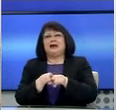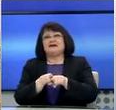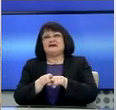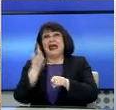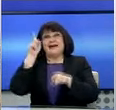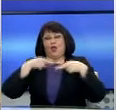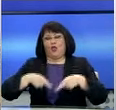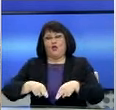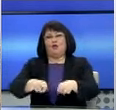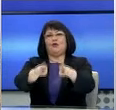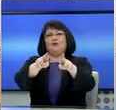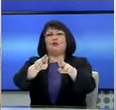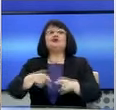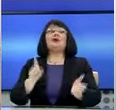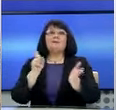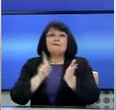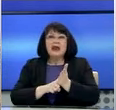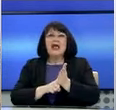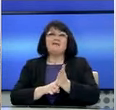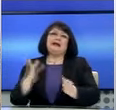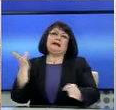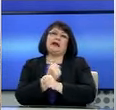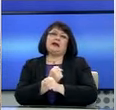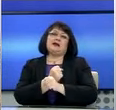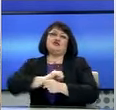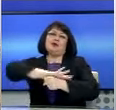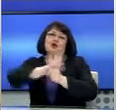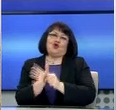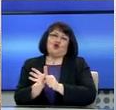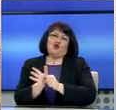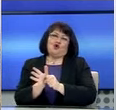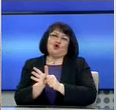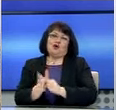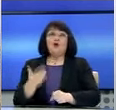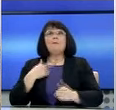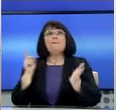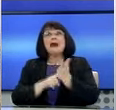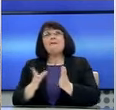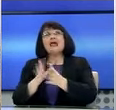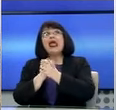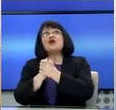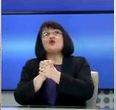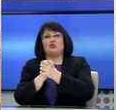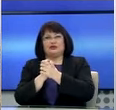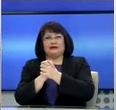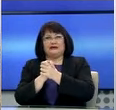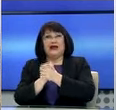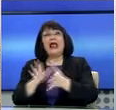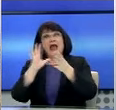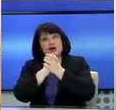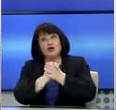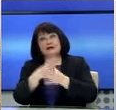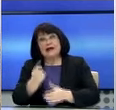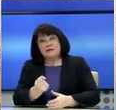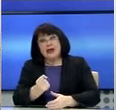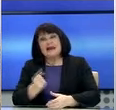μονόδρομος η νίκη μας απέναντι στον ιό και απαραίτητη προϋπόθεση είναι η ενότητα. Γιατί όπου ενότητα,